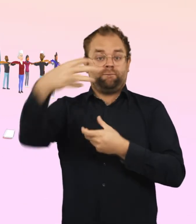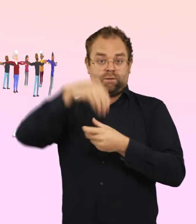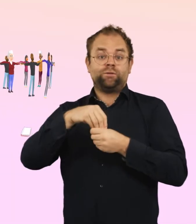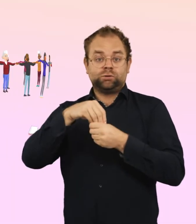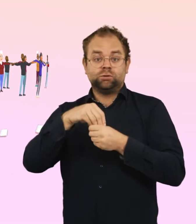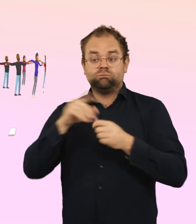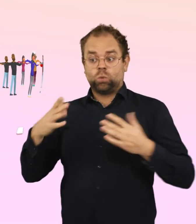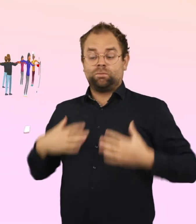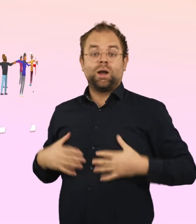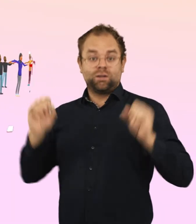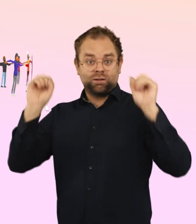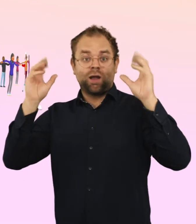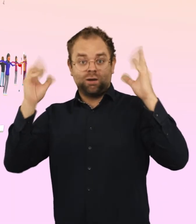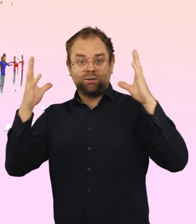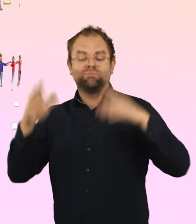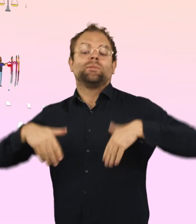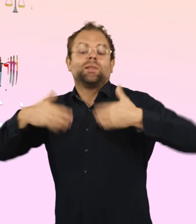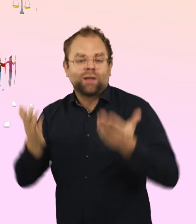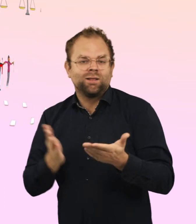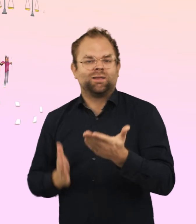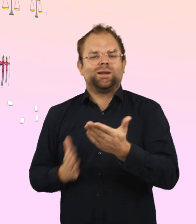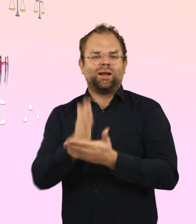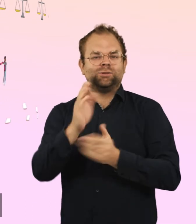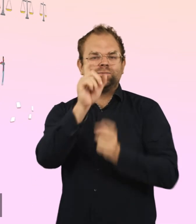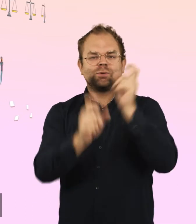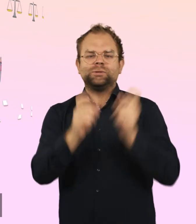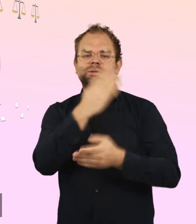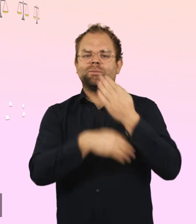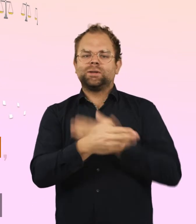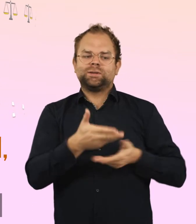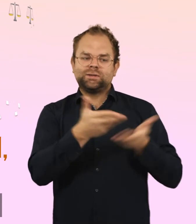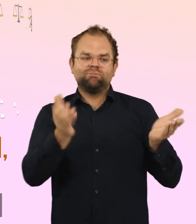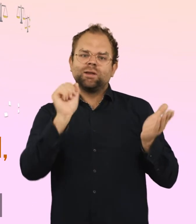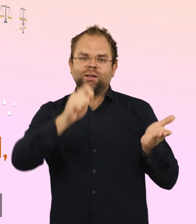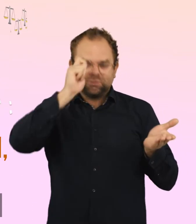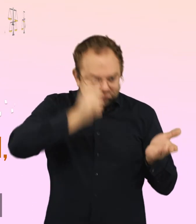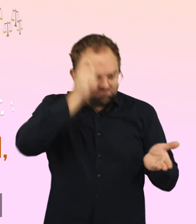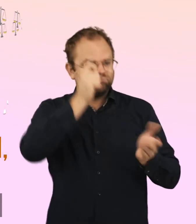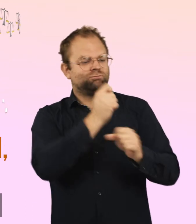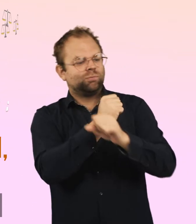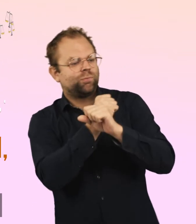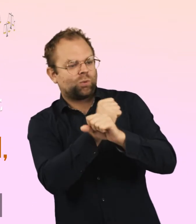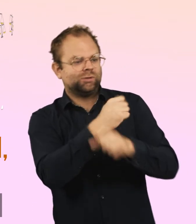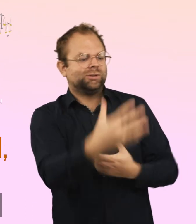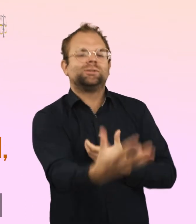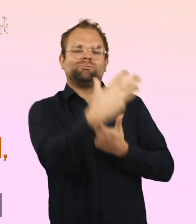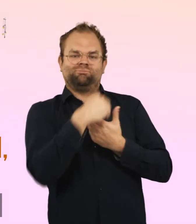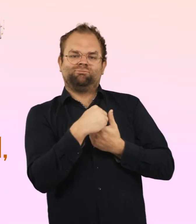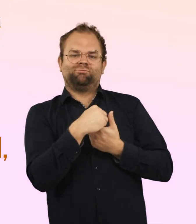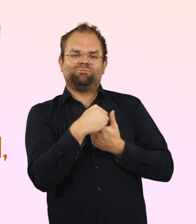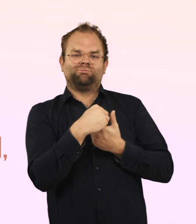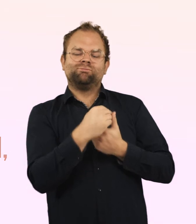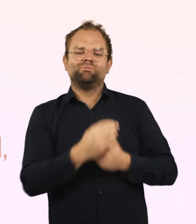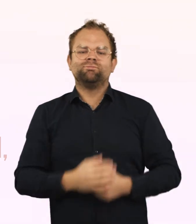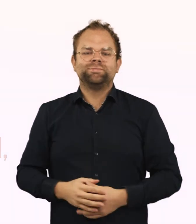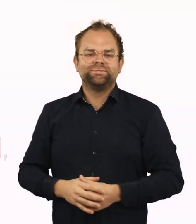in modo che i diritti delle persone con disabilità possano essere rispettati, protetti e garantiti.